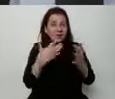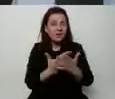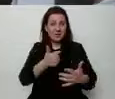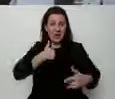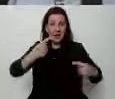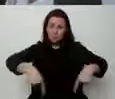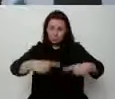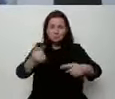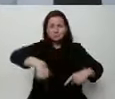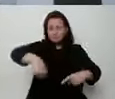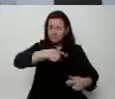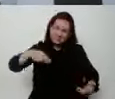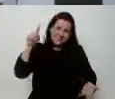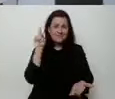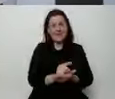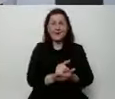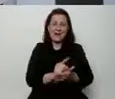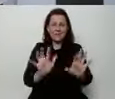że wygramy te wybory.